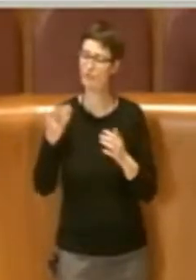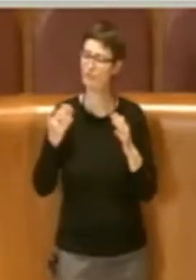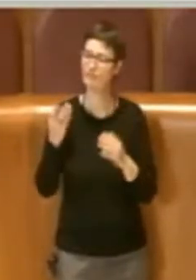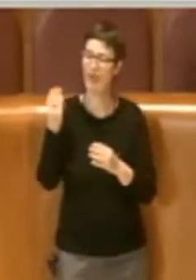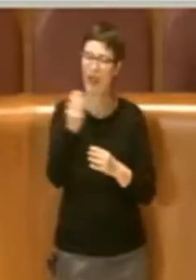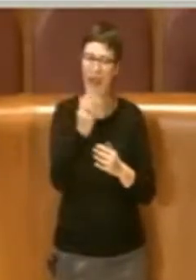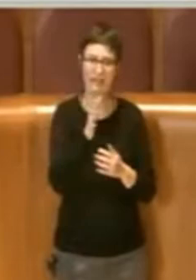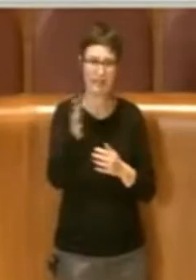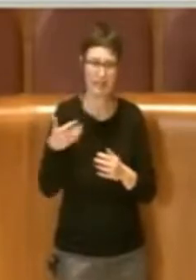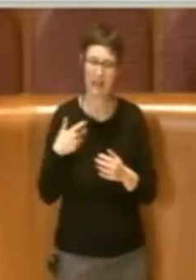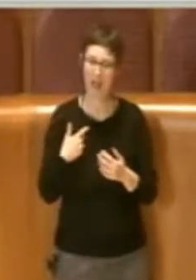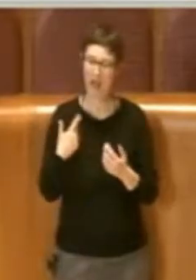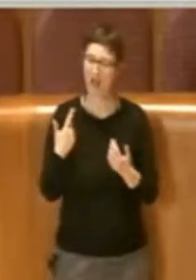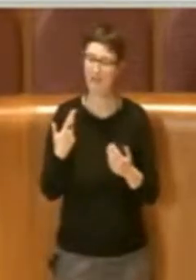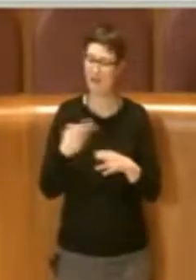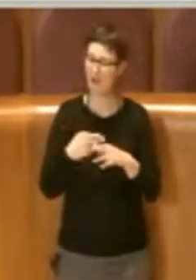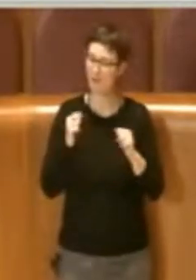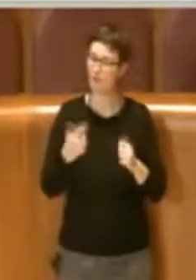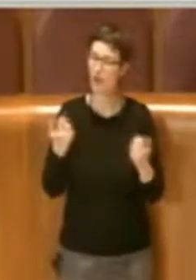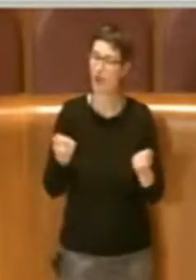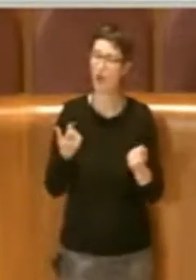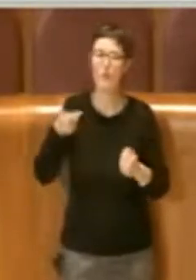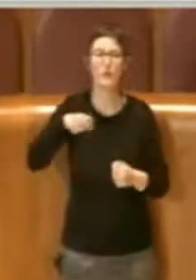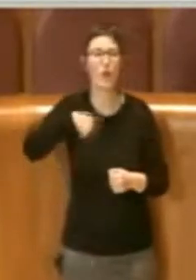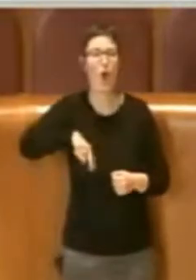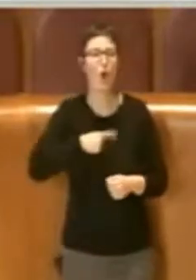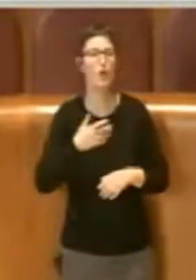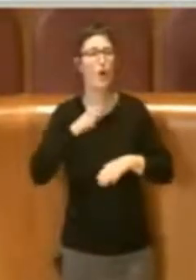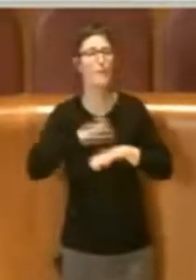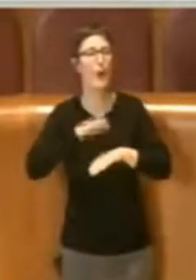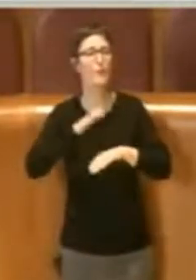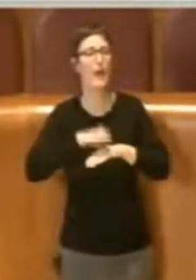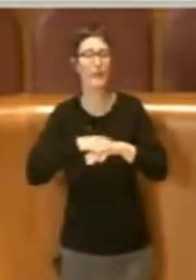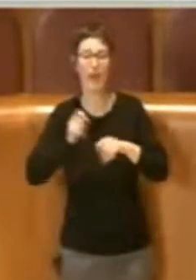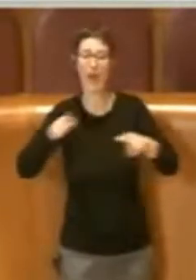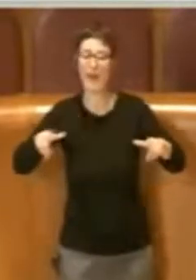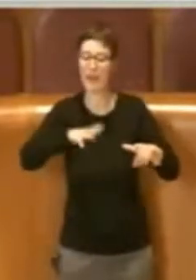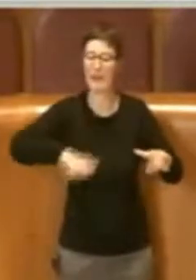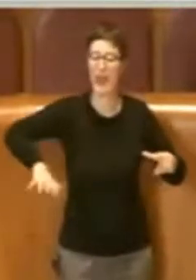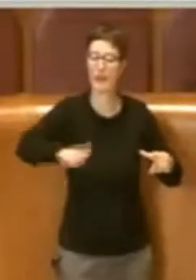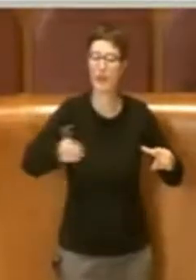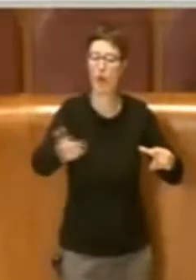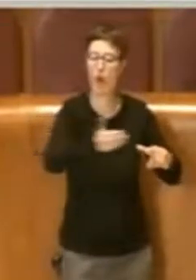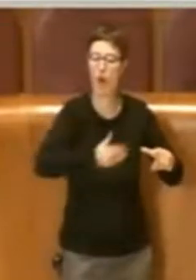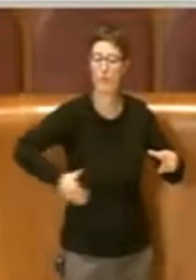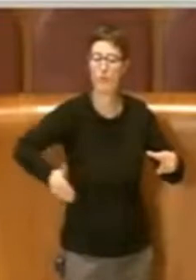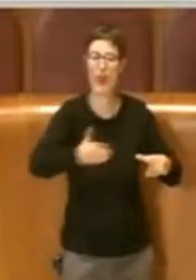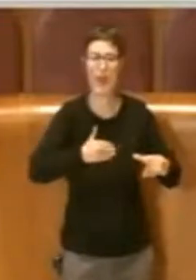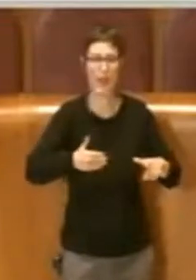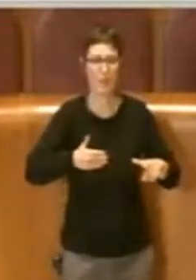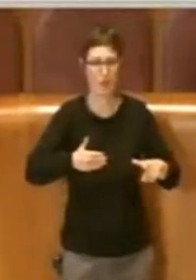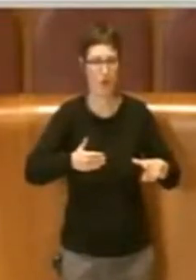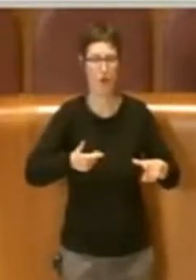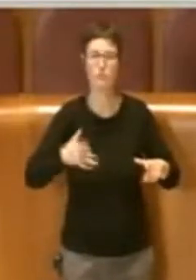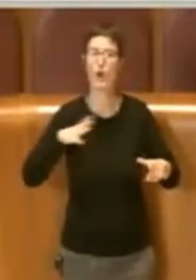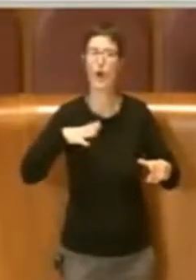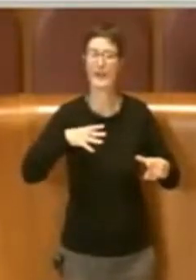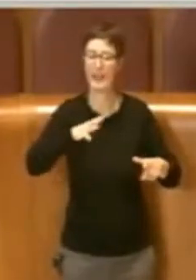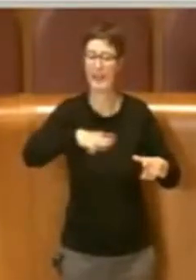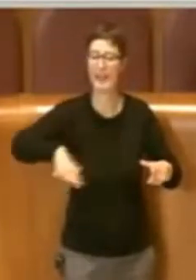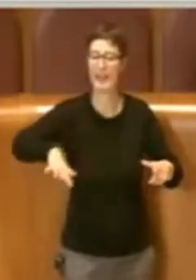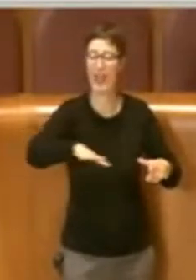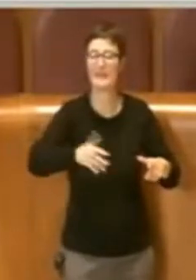perché noi non siamo proprietari di tutto il territorio e di tutto il patrimonio di Roma, ma noi lo amministriamo quel